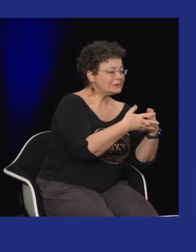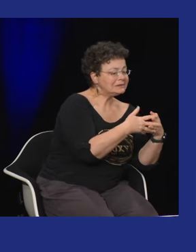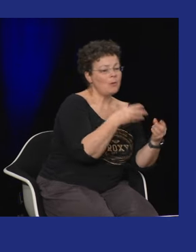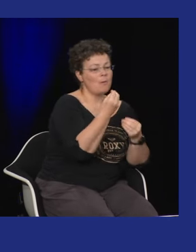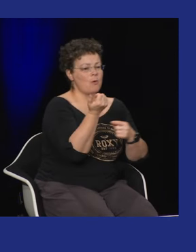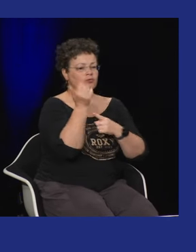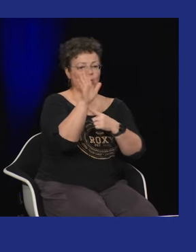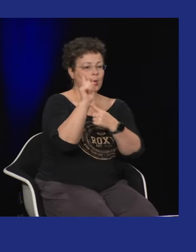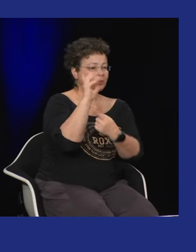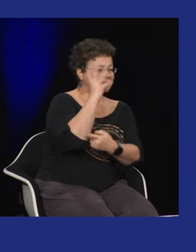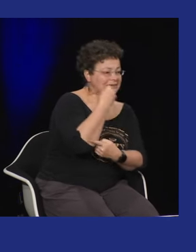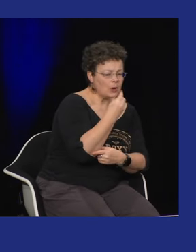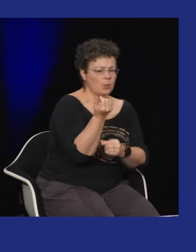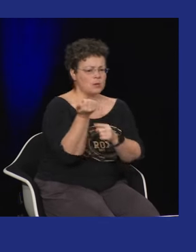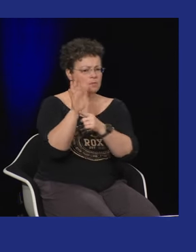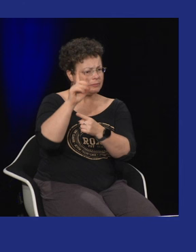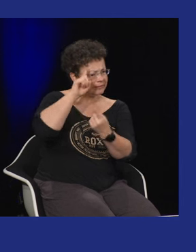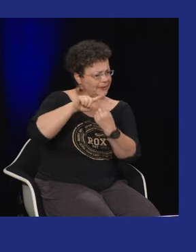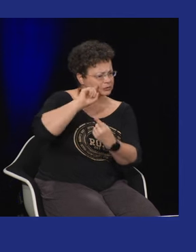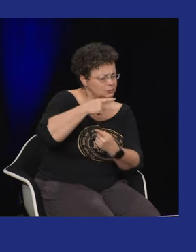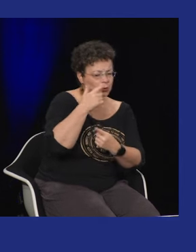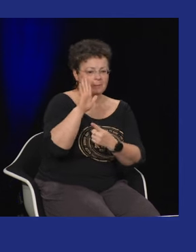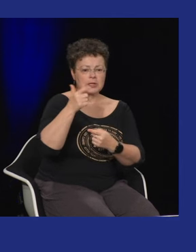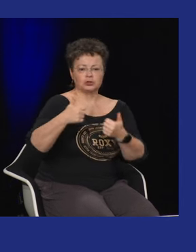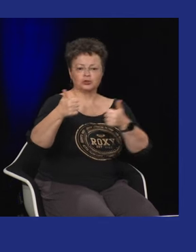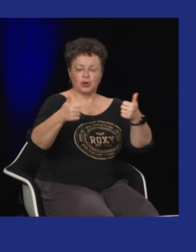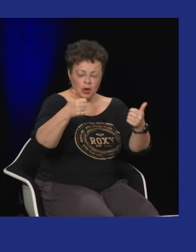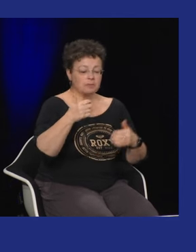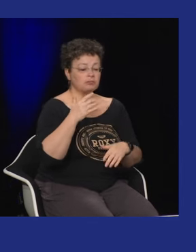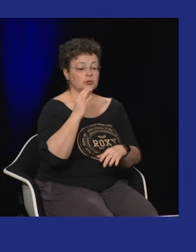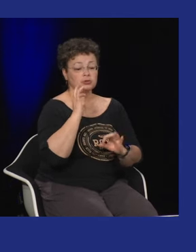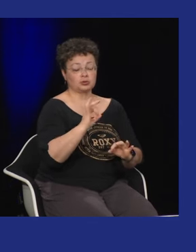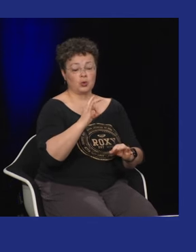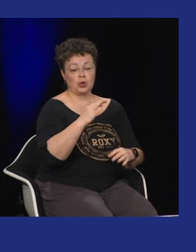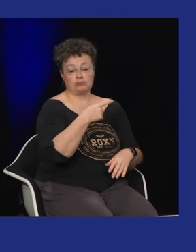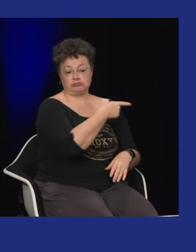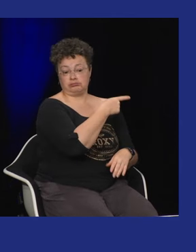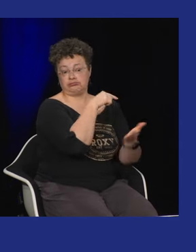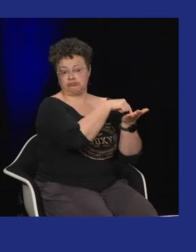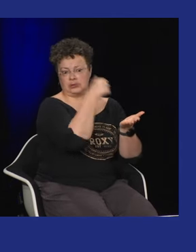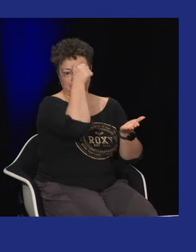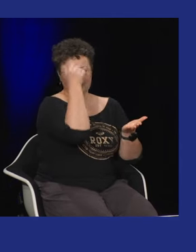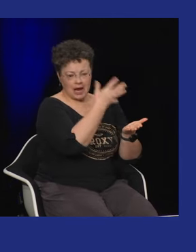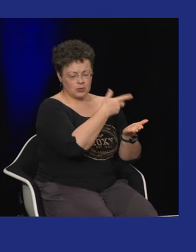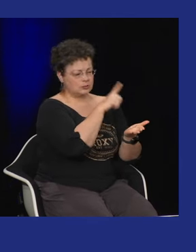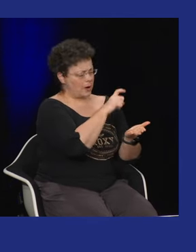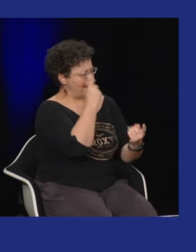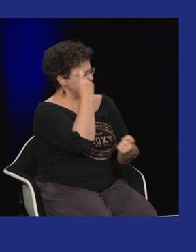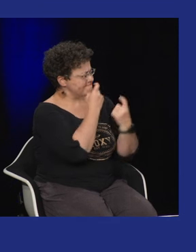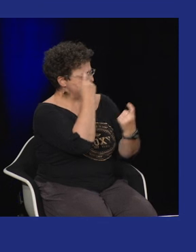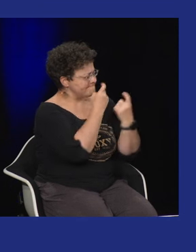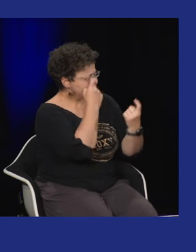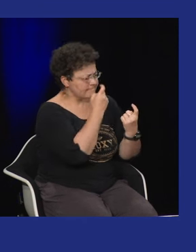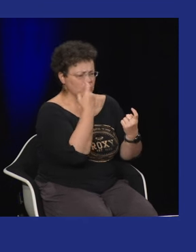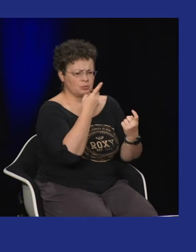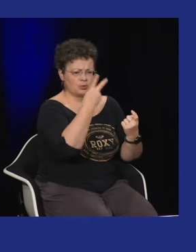dans ses représentations que ce soit dans le loisir ou que ce soit des thèmes particuliers choisis par les personnes sourdes aux